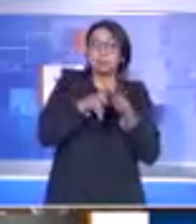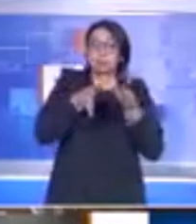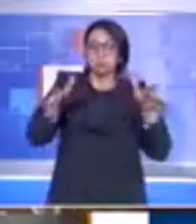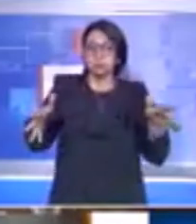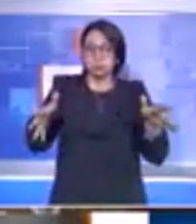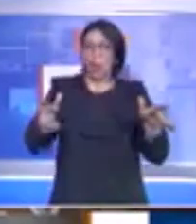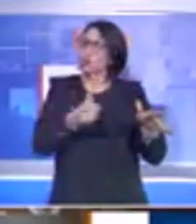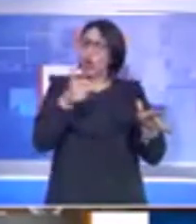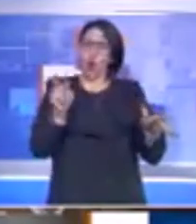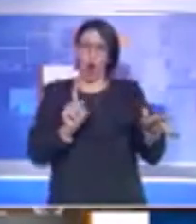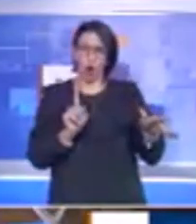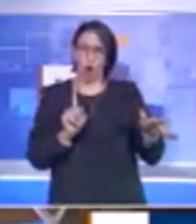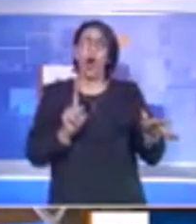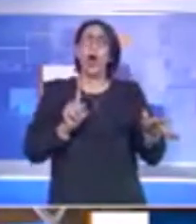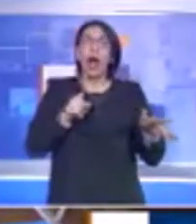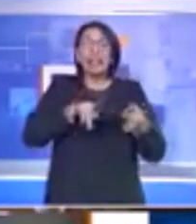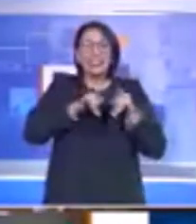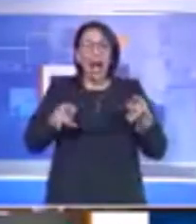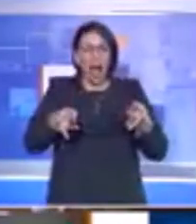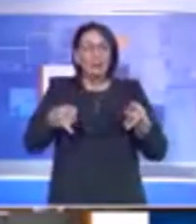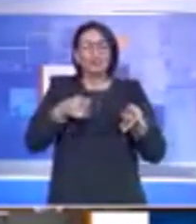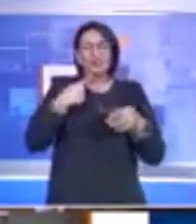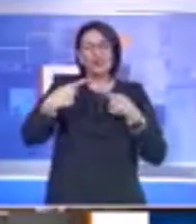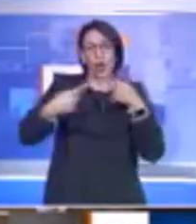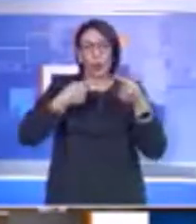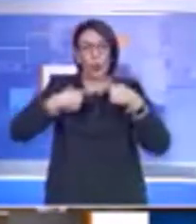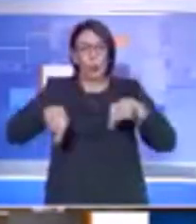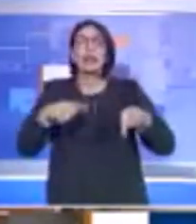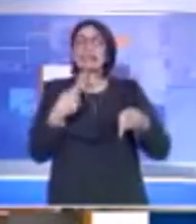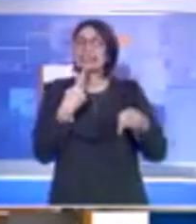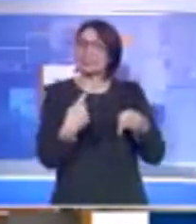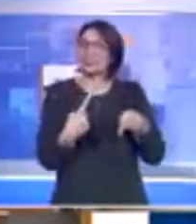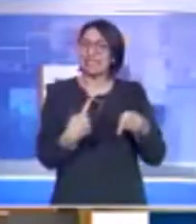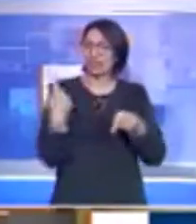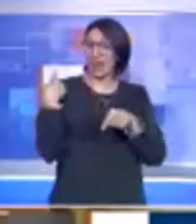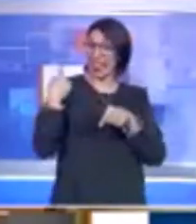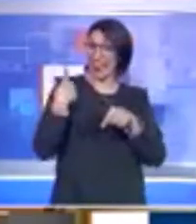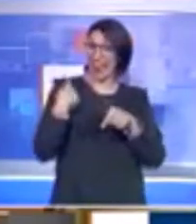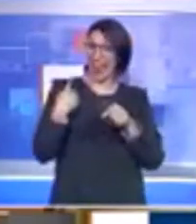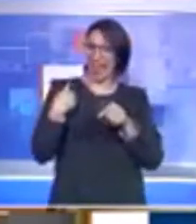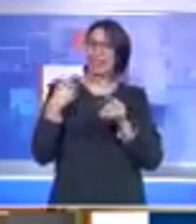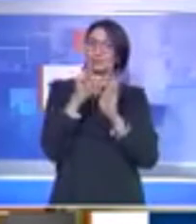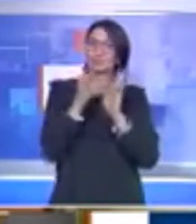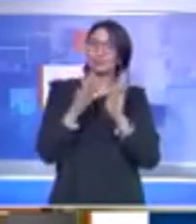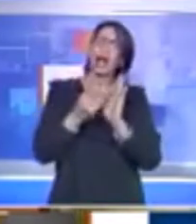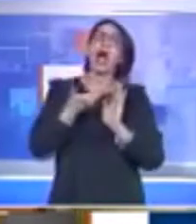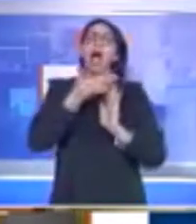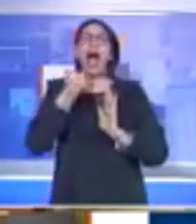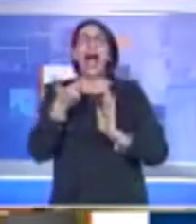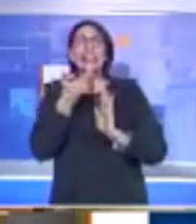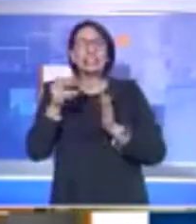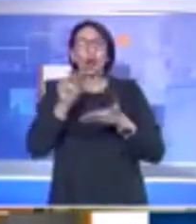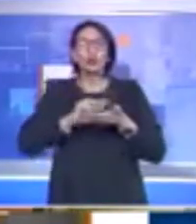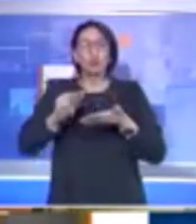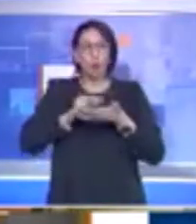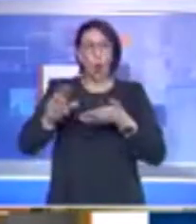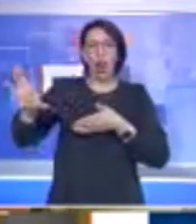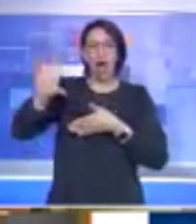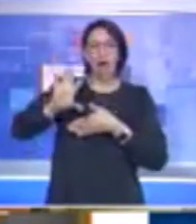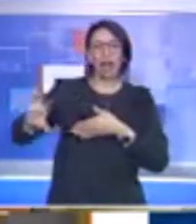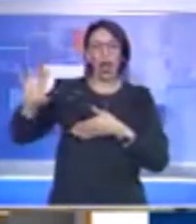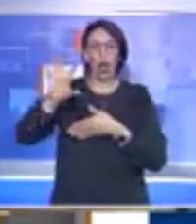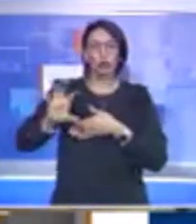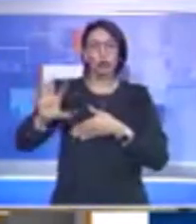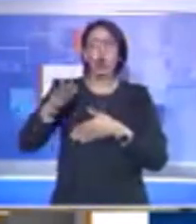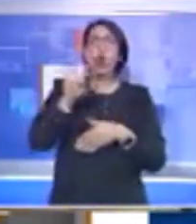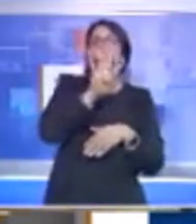solo. Dal tavolo è emerso che, secondo l'ultima rilevazione di ieri, il tasso di assenza nelle scuole della regione è